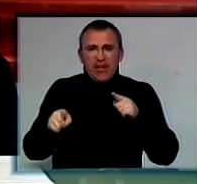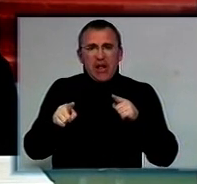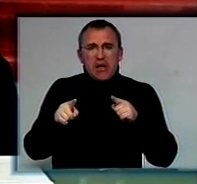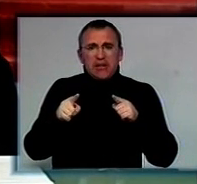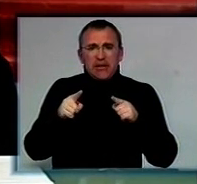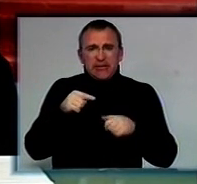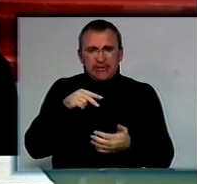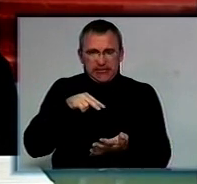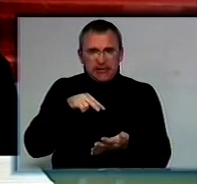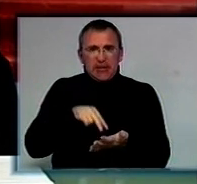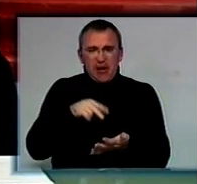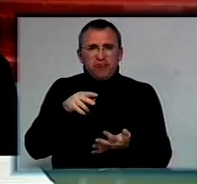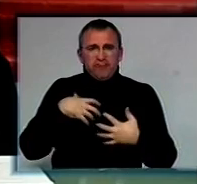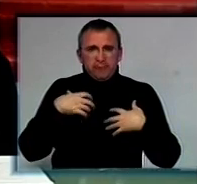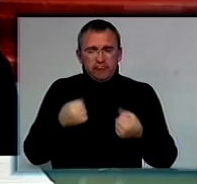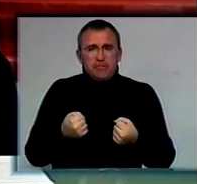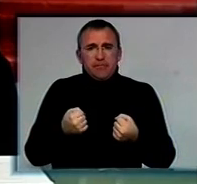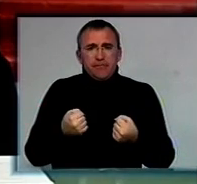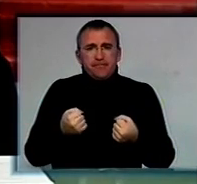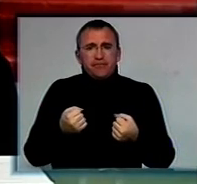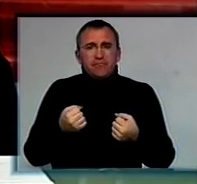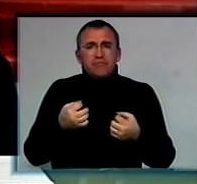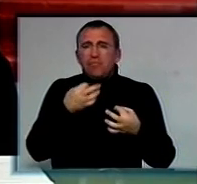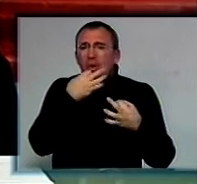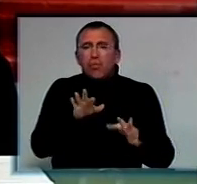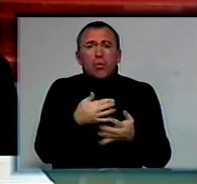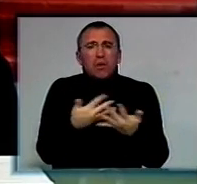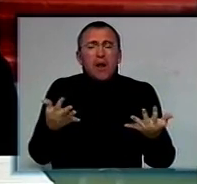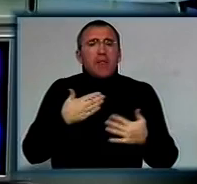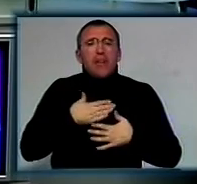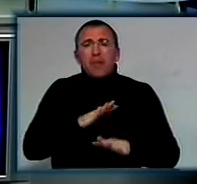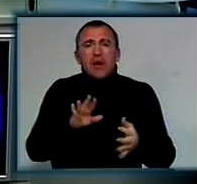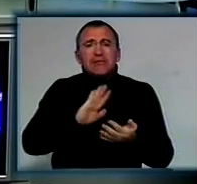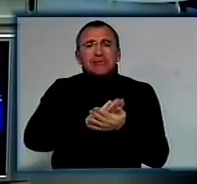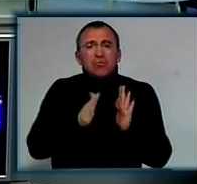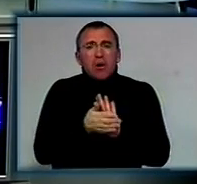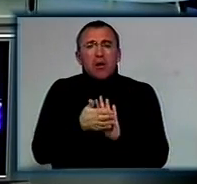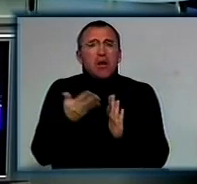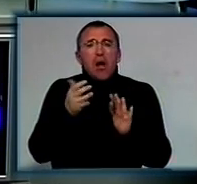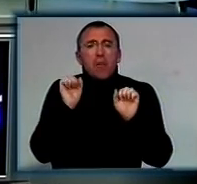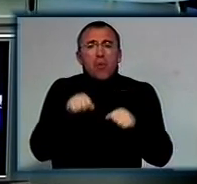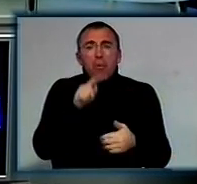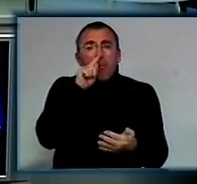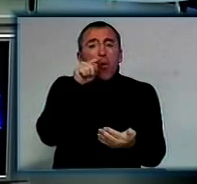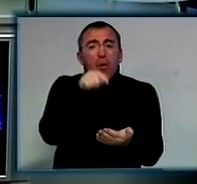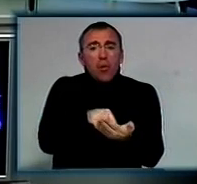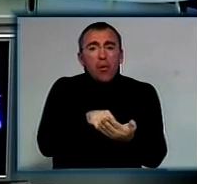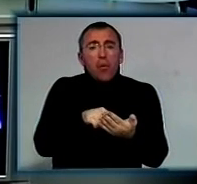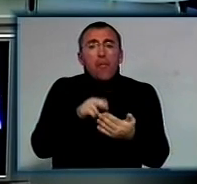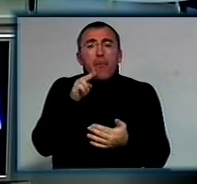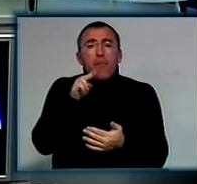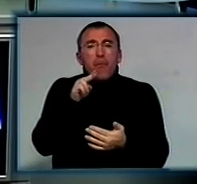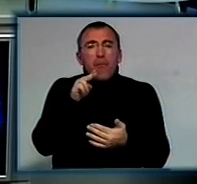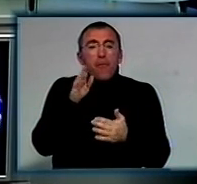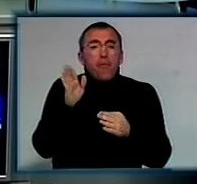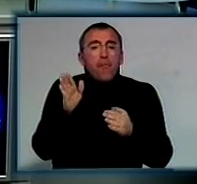це будь-яка неприємна ситуація, в яку може потрапити позапланово,